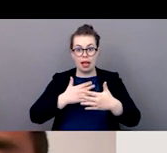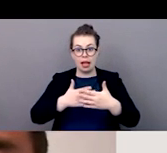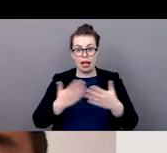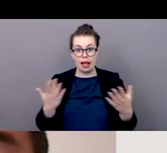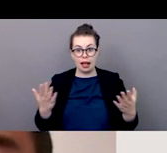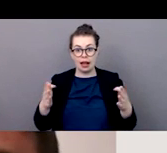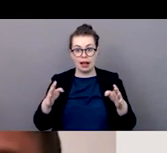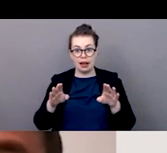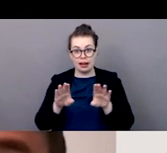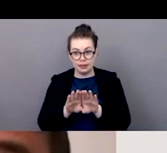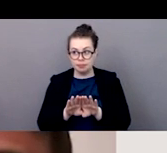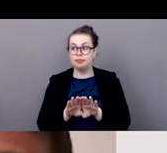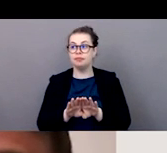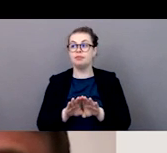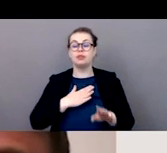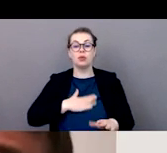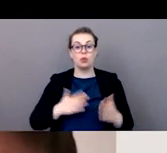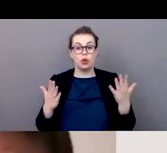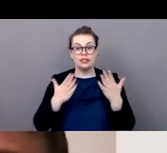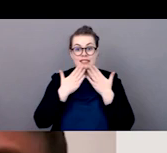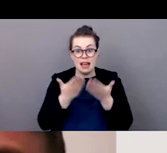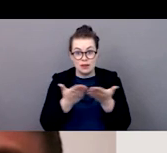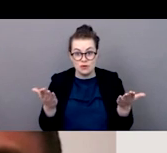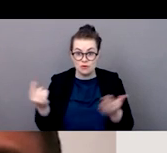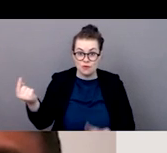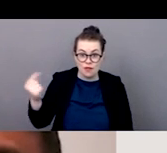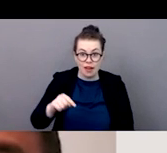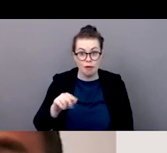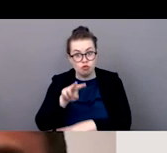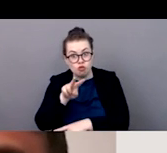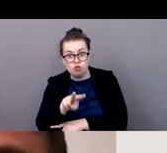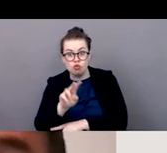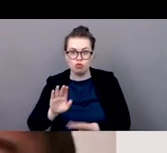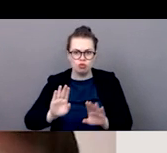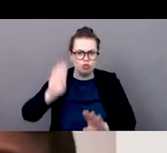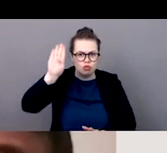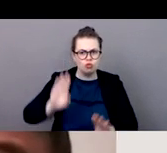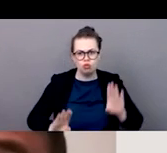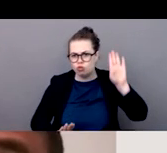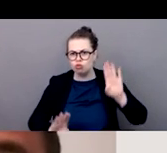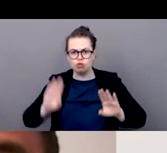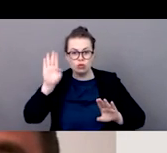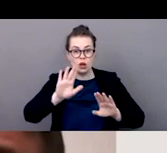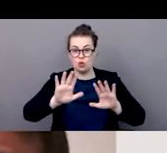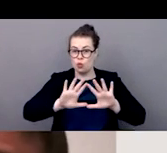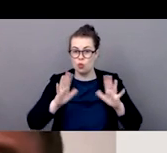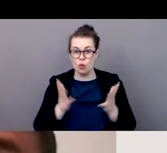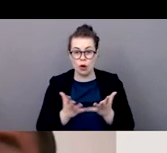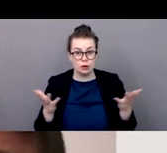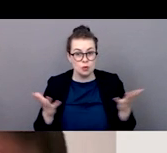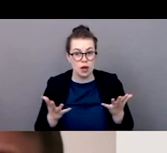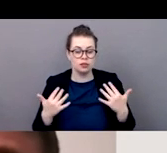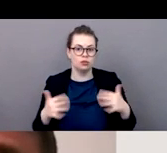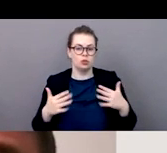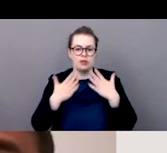webinaire encore une fois je voudrais remercier tous les participants pour leur présence et pour leur disponibilité peu importe où vous